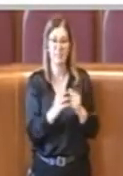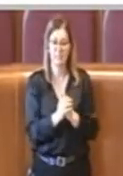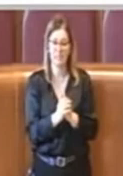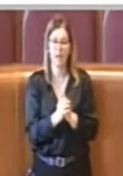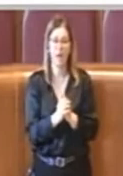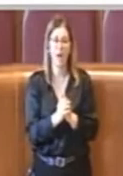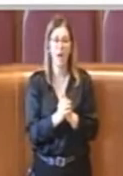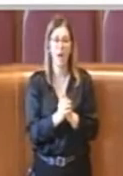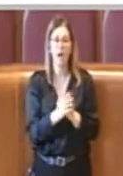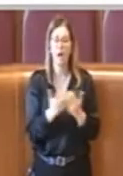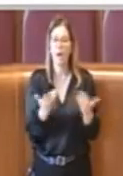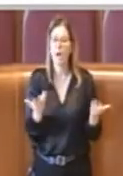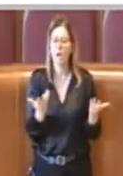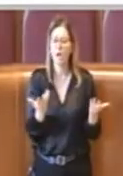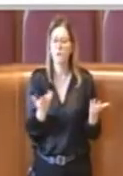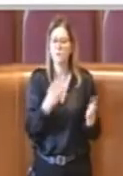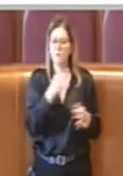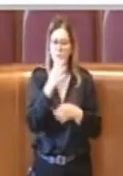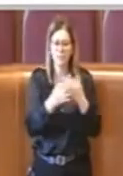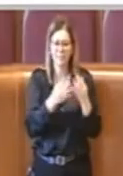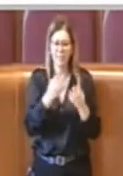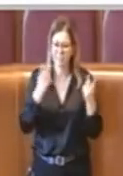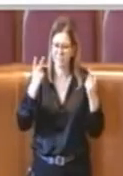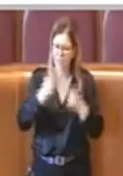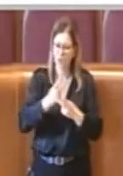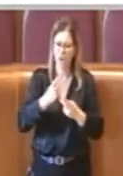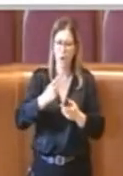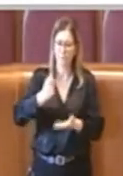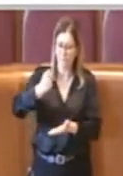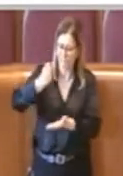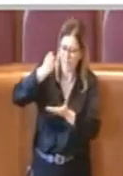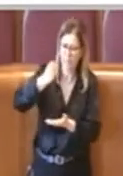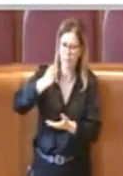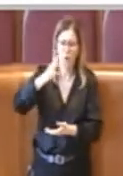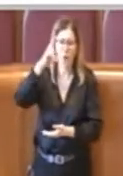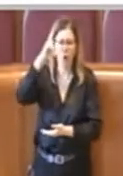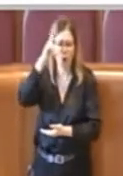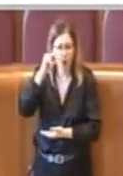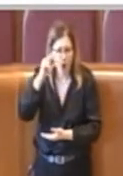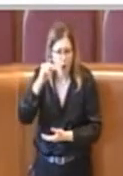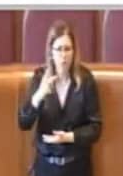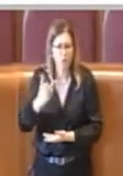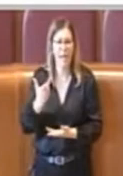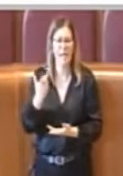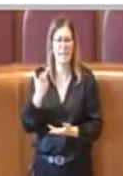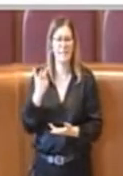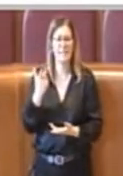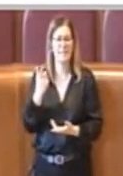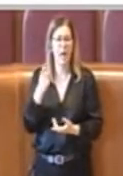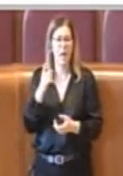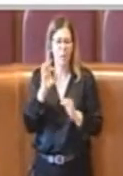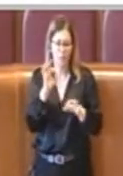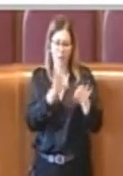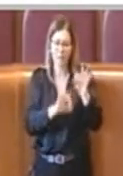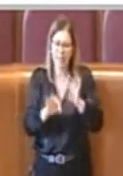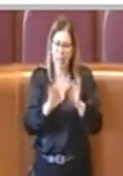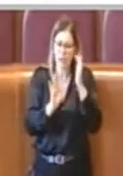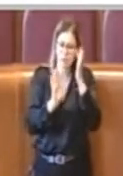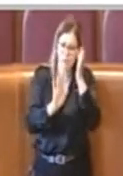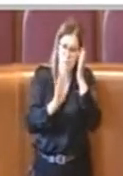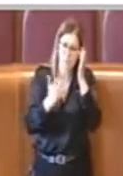vanificato tutto il patrimonio di conoscenza e di esperienza che il teatro ha, ovviamente